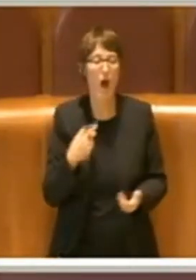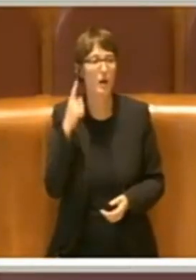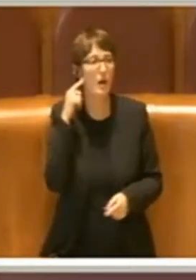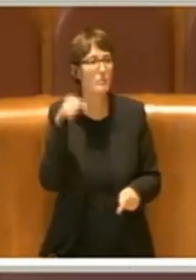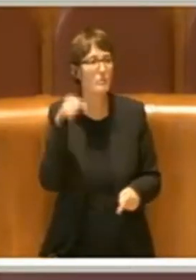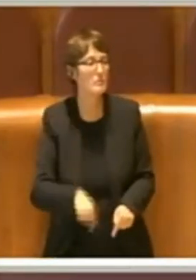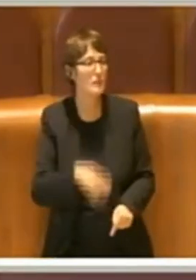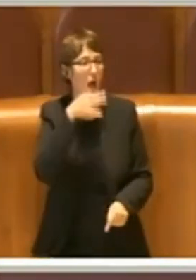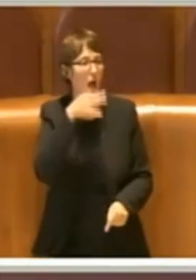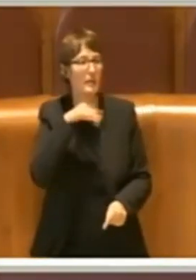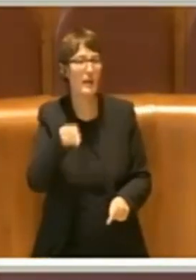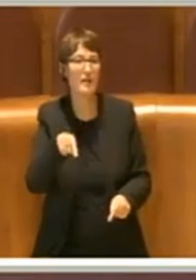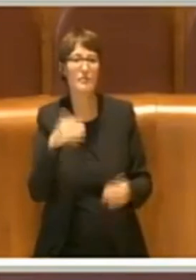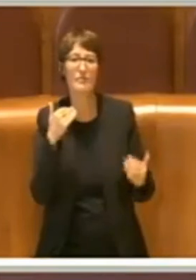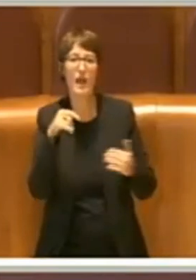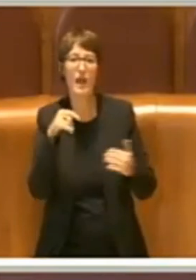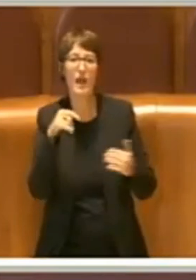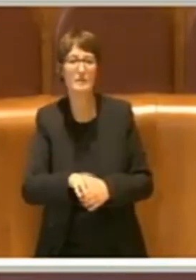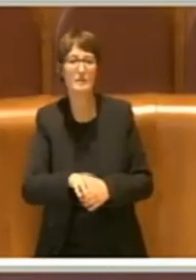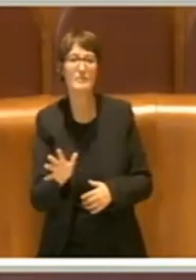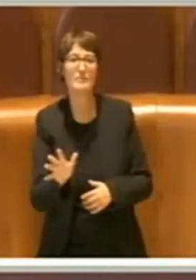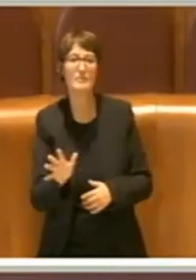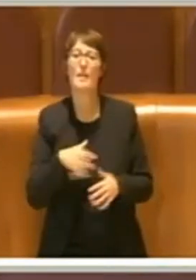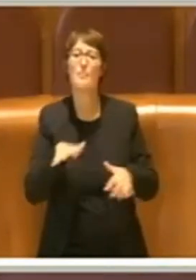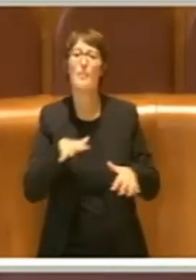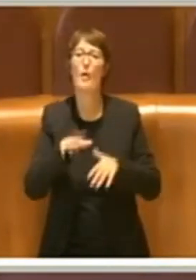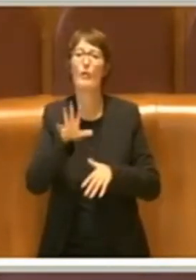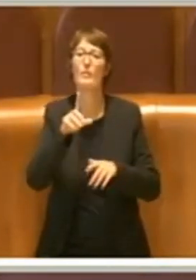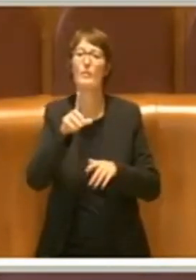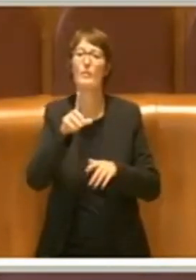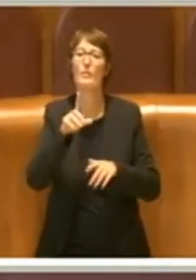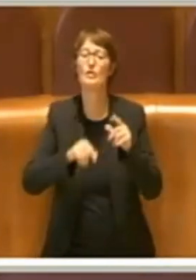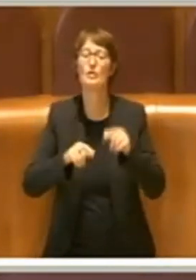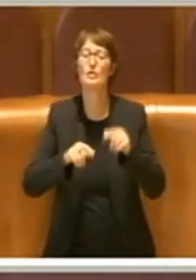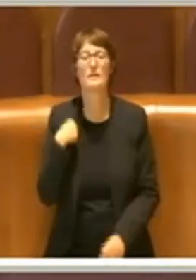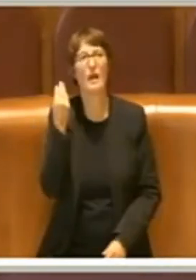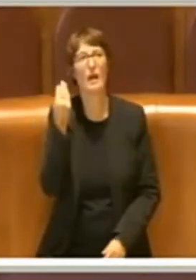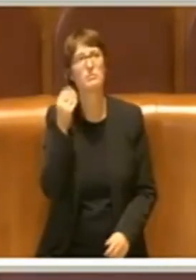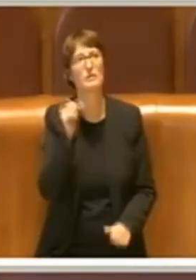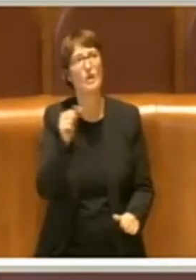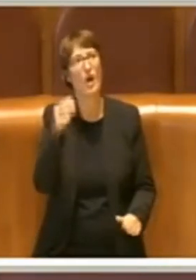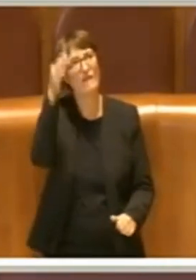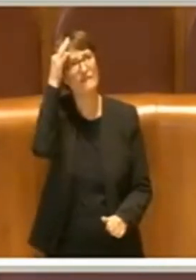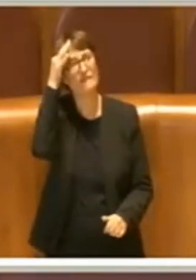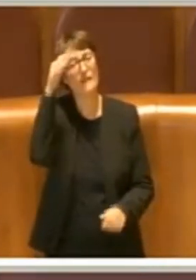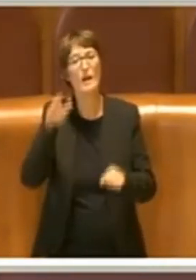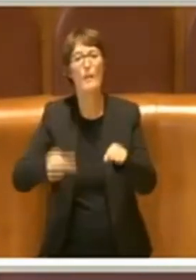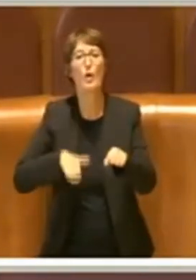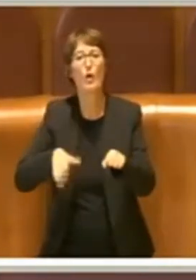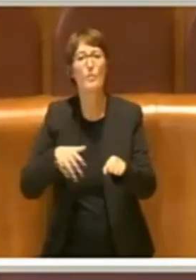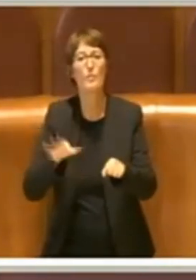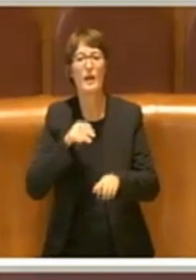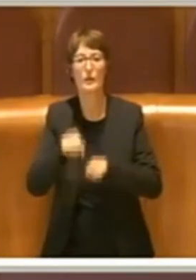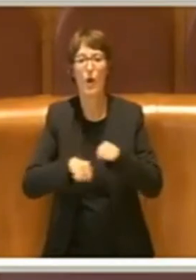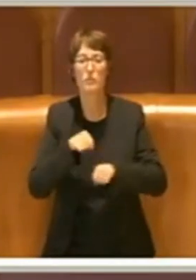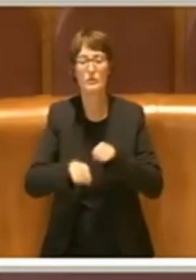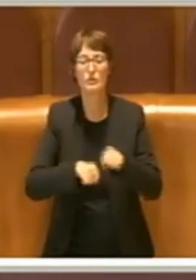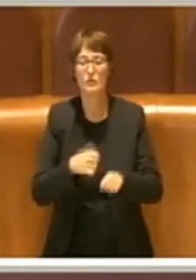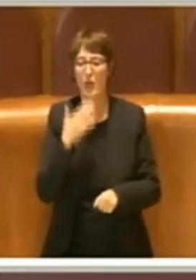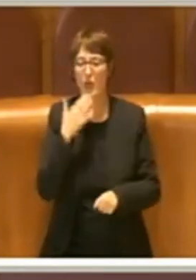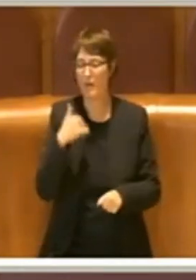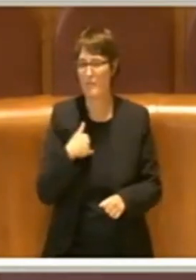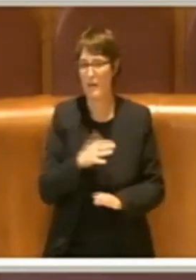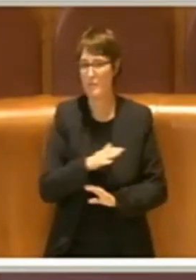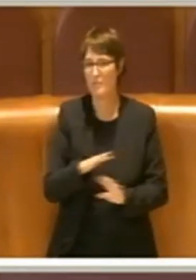in Aula come se il Movimento 5 Stelle stesse pensando solo a monopattini e biciclette è una visione